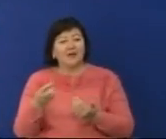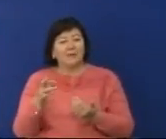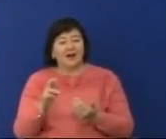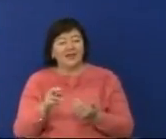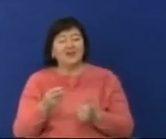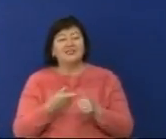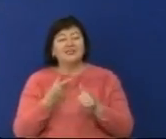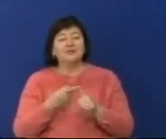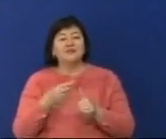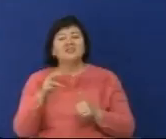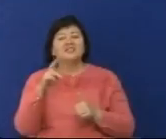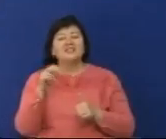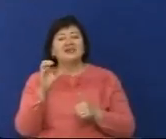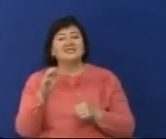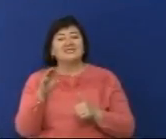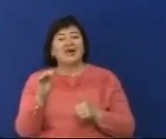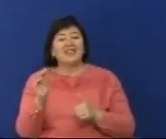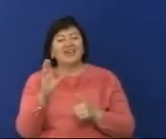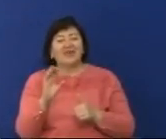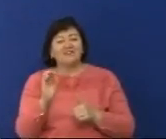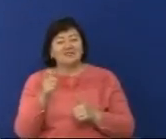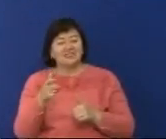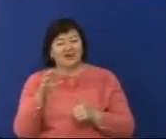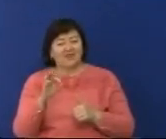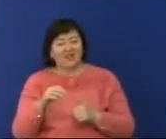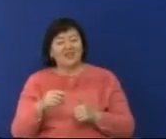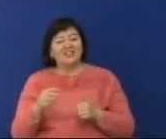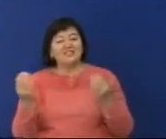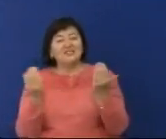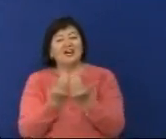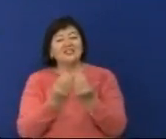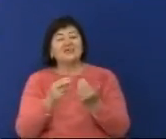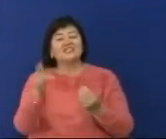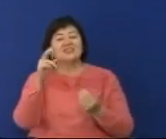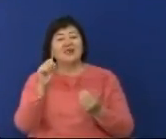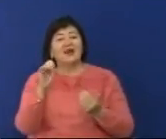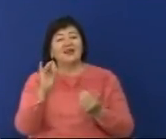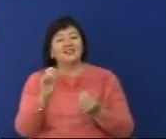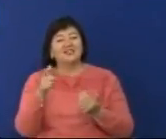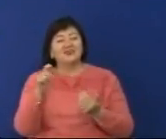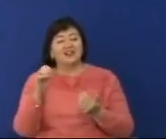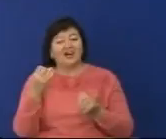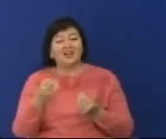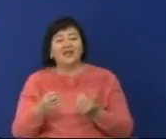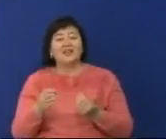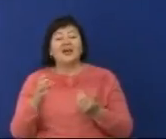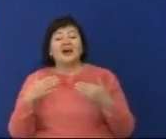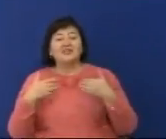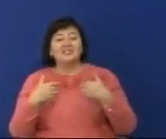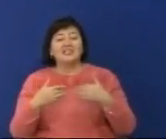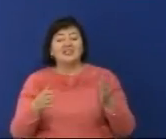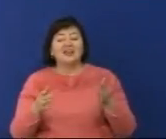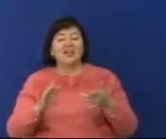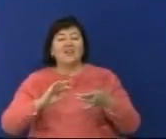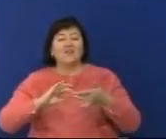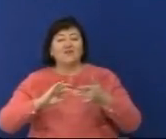Дастаевски атында ғорыст драма театры, Дарияға жастар театры, Маусым ашарды бір мезетті мәңгілік атты шоу бағдарламамен бастады.